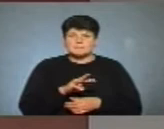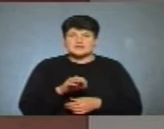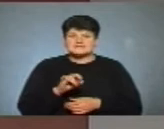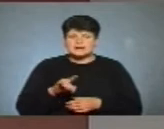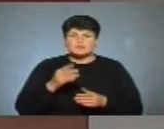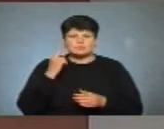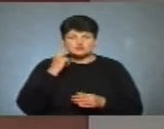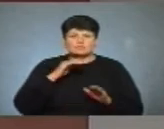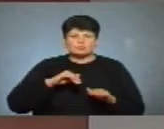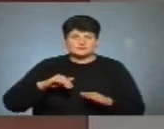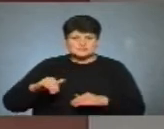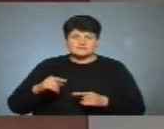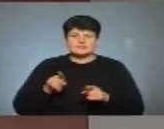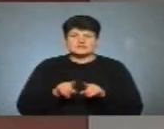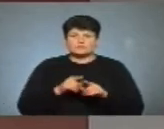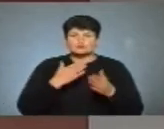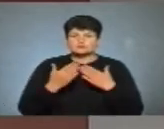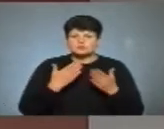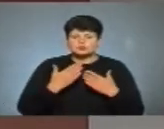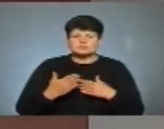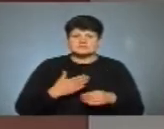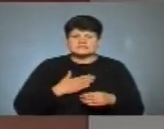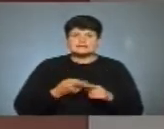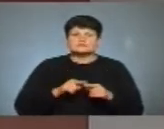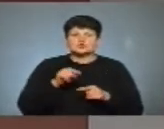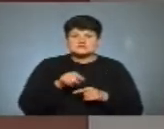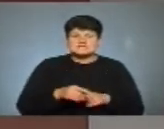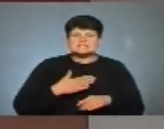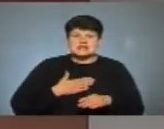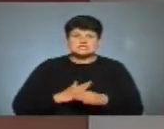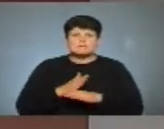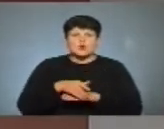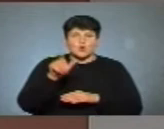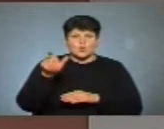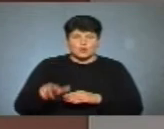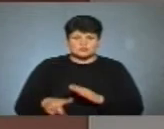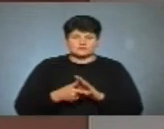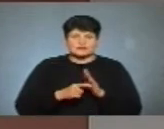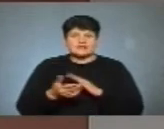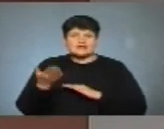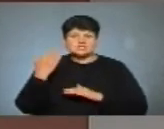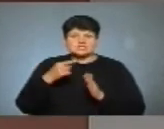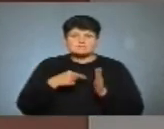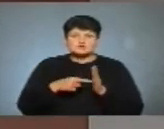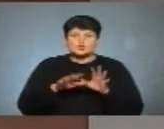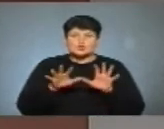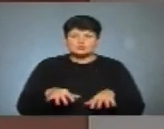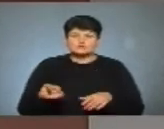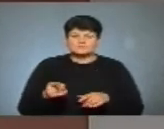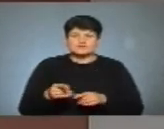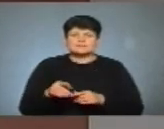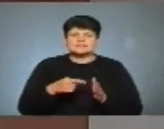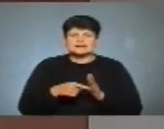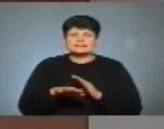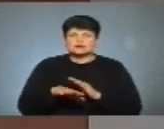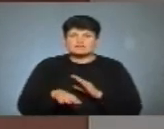ми почуємо пізніше, а також поспілкуємося про це з нашим гостем у студії. Нагадаю, раніше на міського голову Тернополя міська територіальна